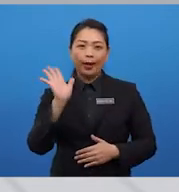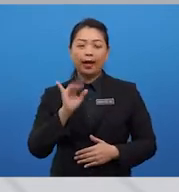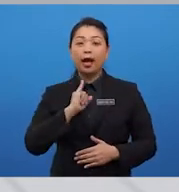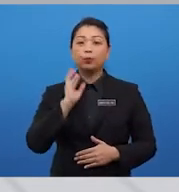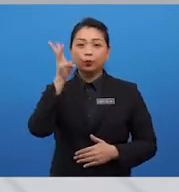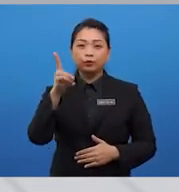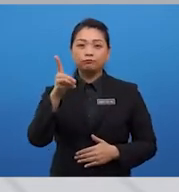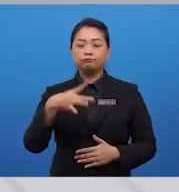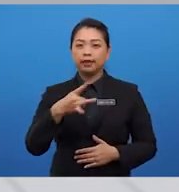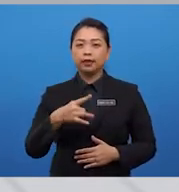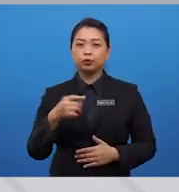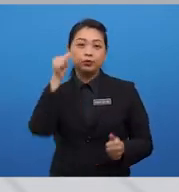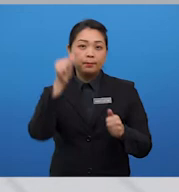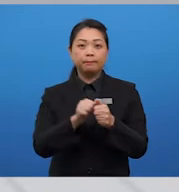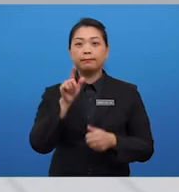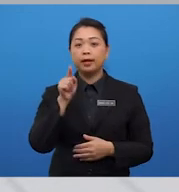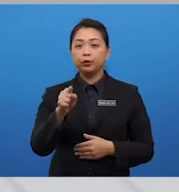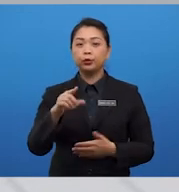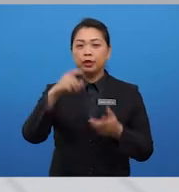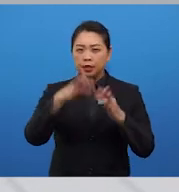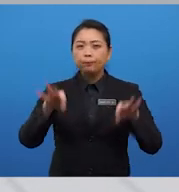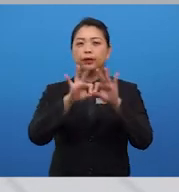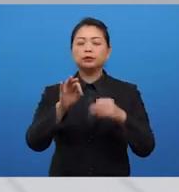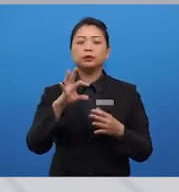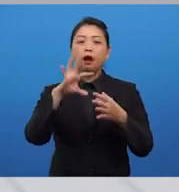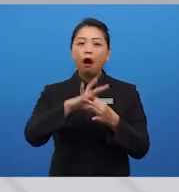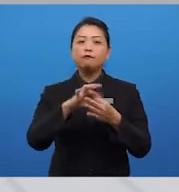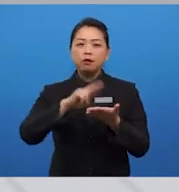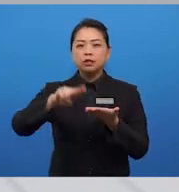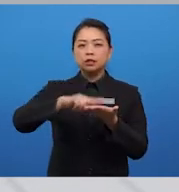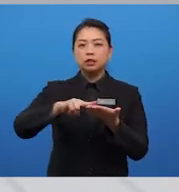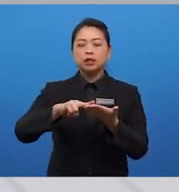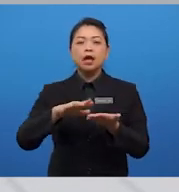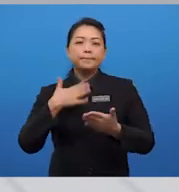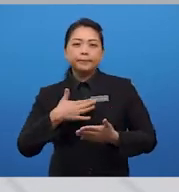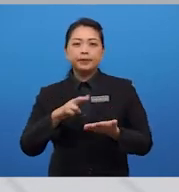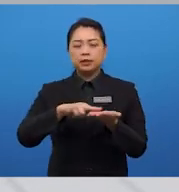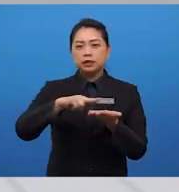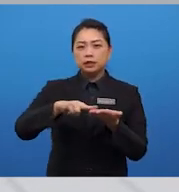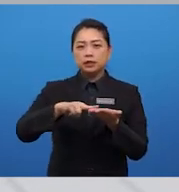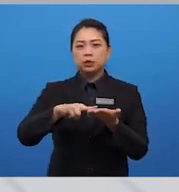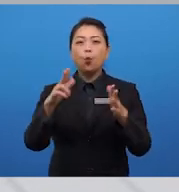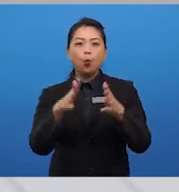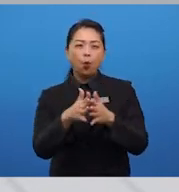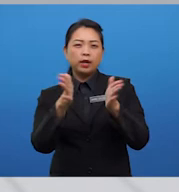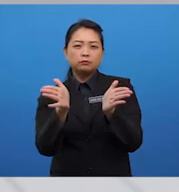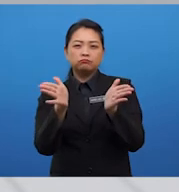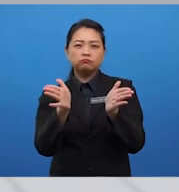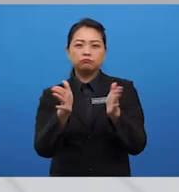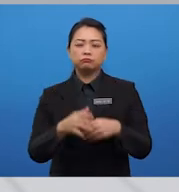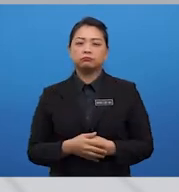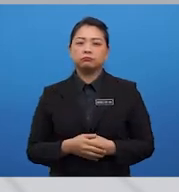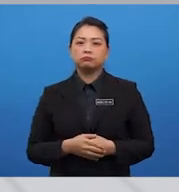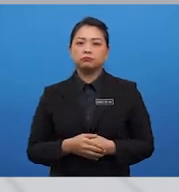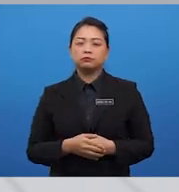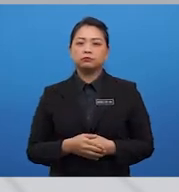I would like to remind you the importance of reading. Please read widely in order to enable you